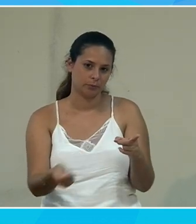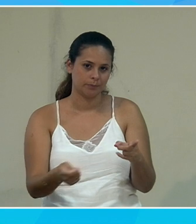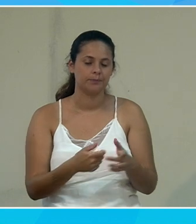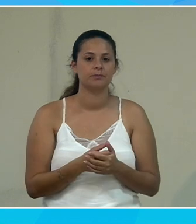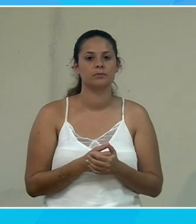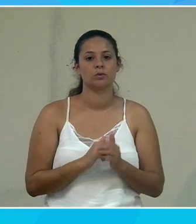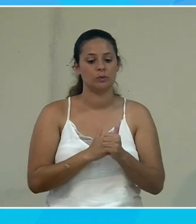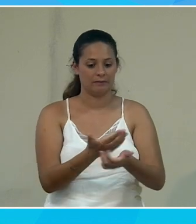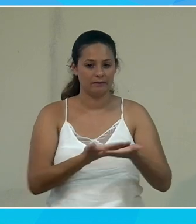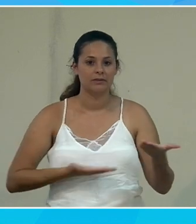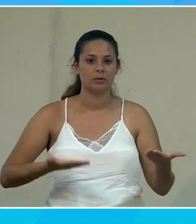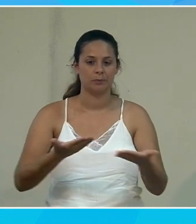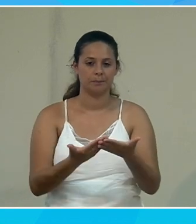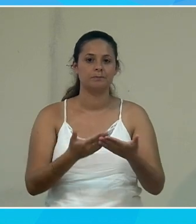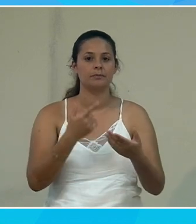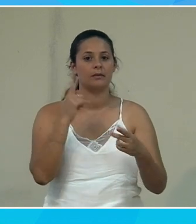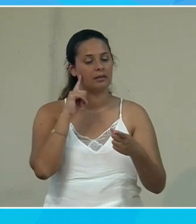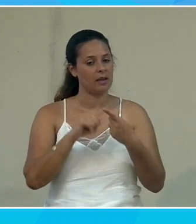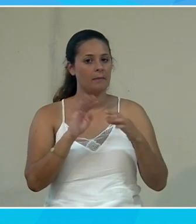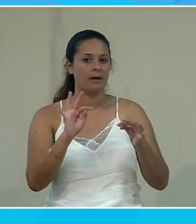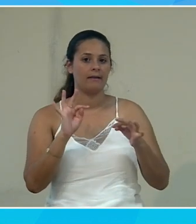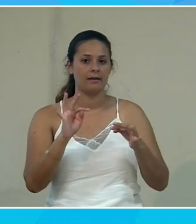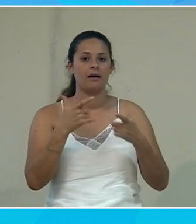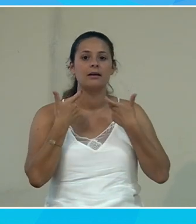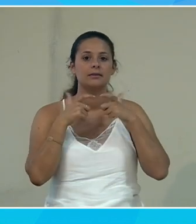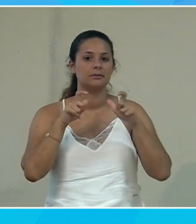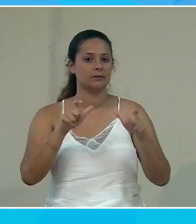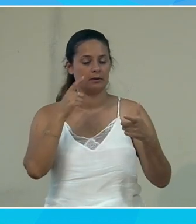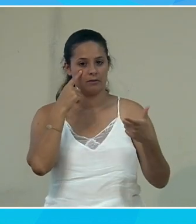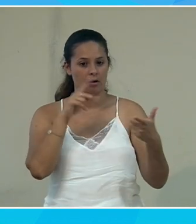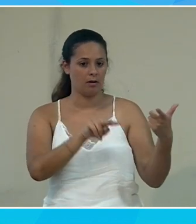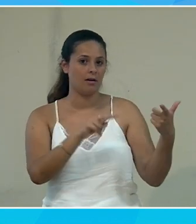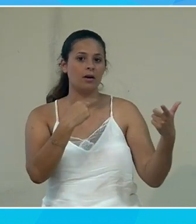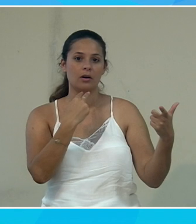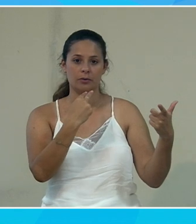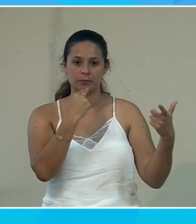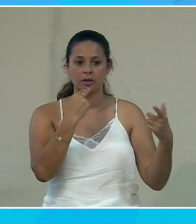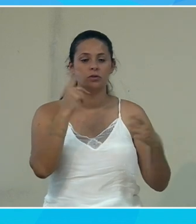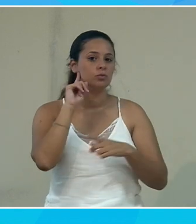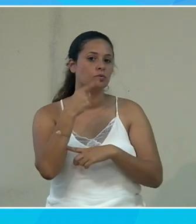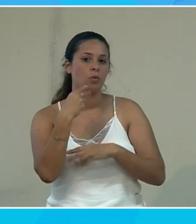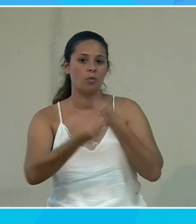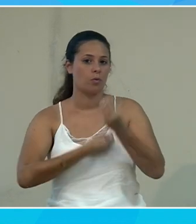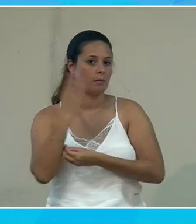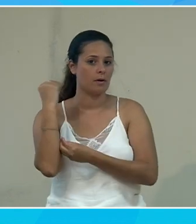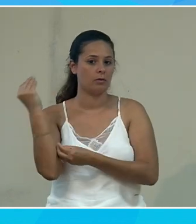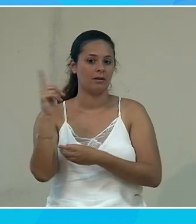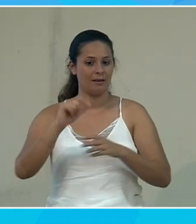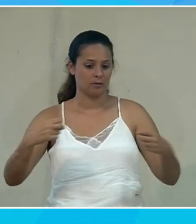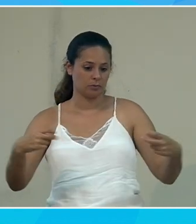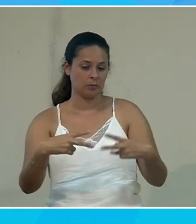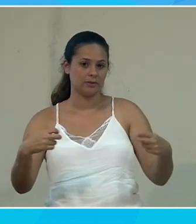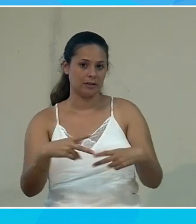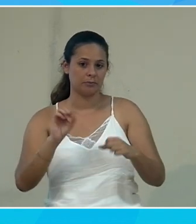alors on a parlé tout à l'heure de l'accessibilité donc là vous voyez très bien le cas d'usage vous avez des personnes sourdes ou malentendantes elles ont un sous-titrage